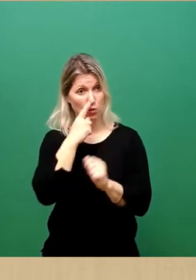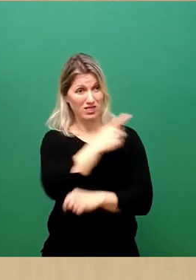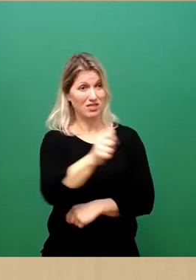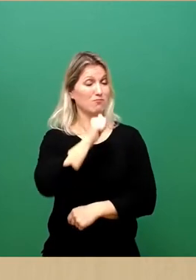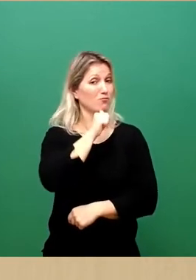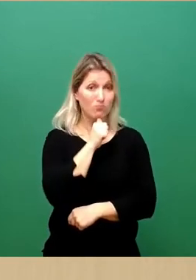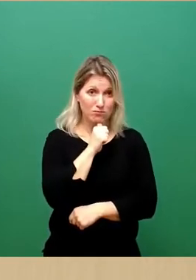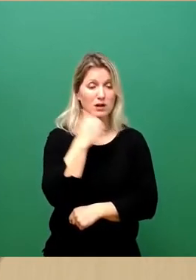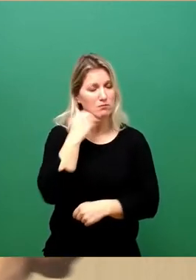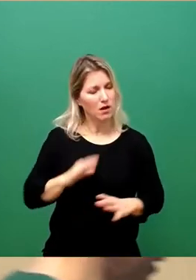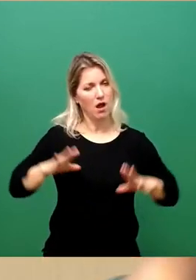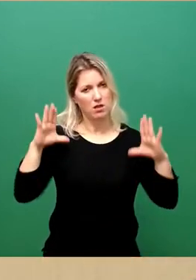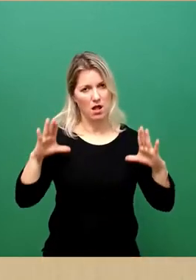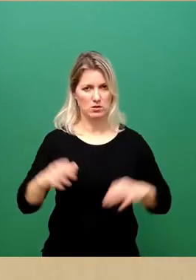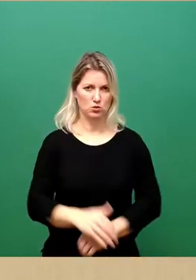Haltung.